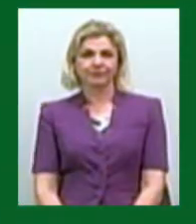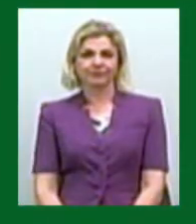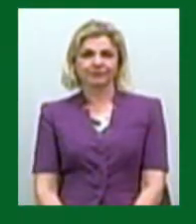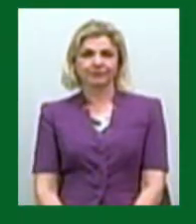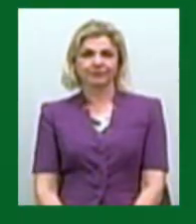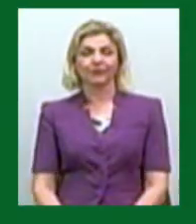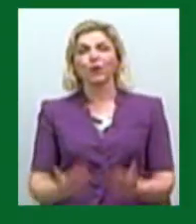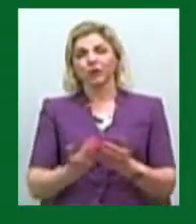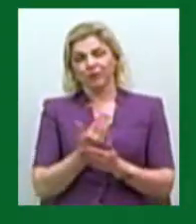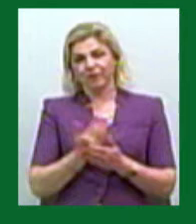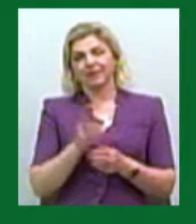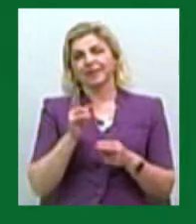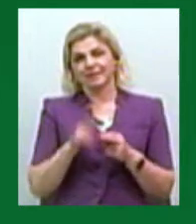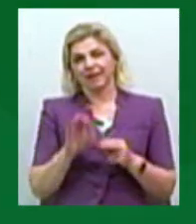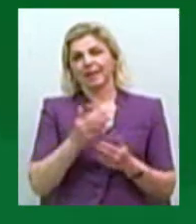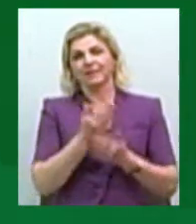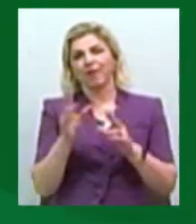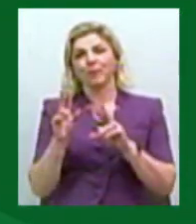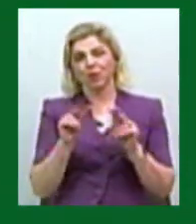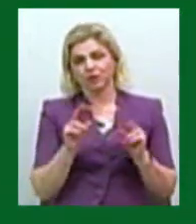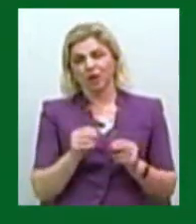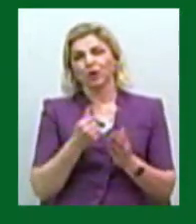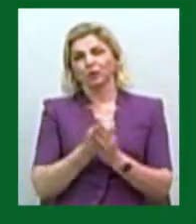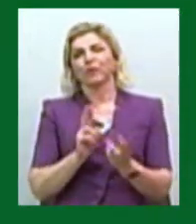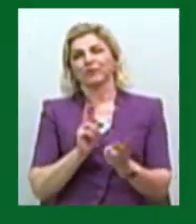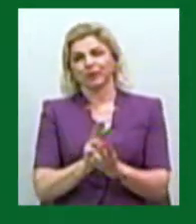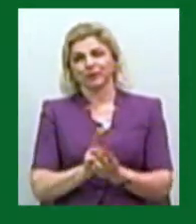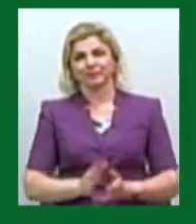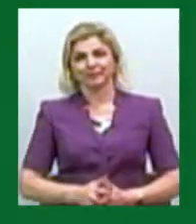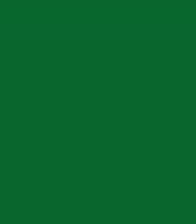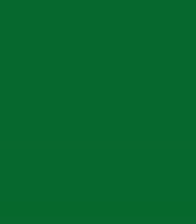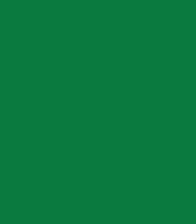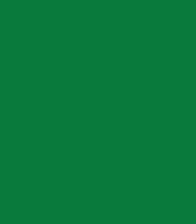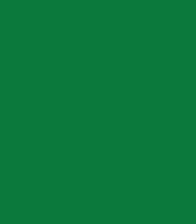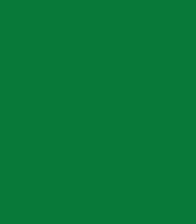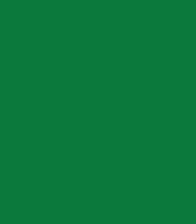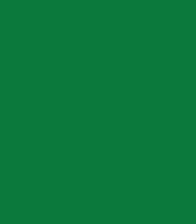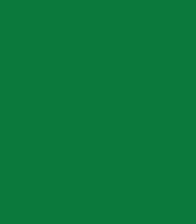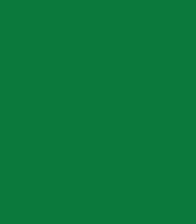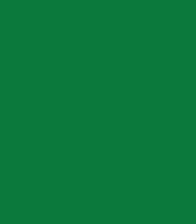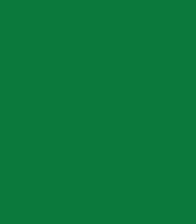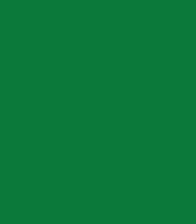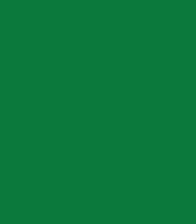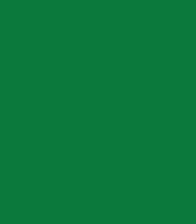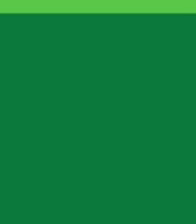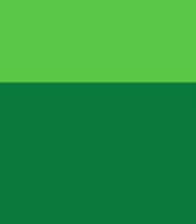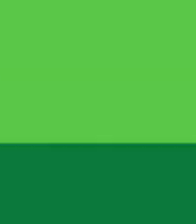На цьому я з вами прощаюсь, бажаю вам мирного вечора, побачимось. Дякую.